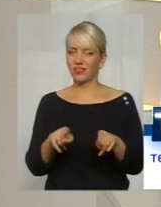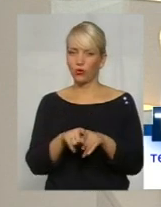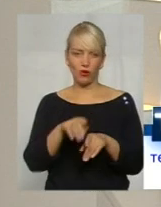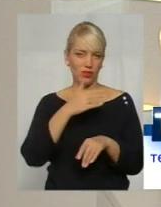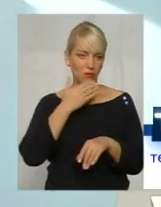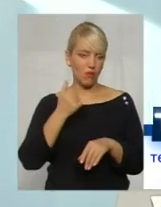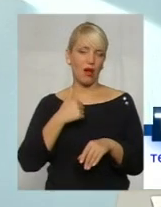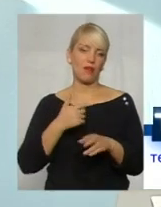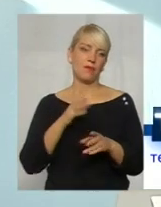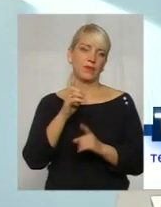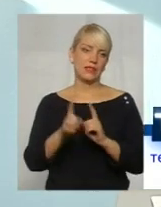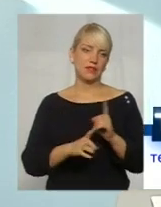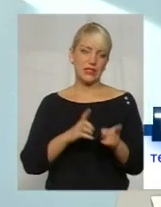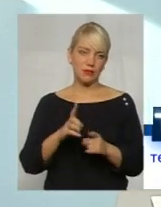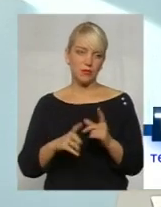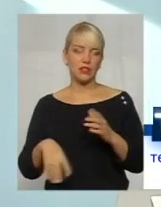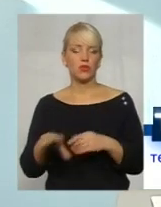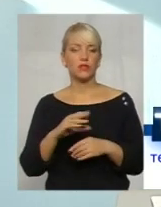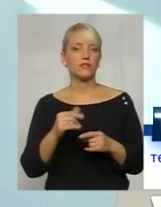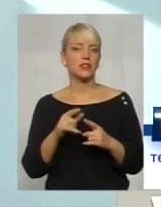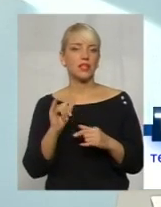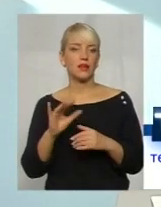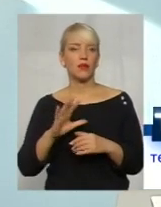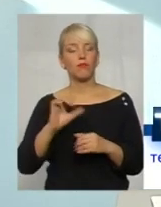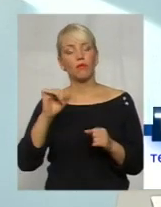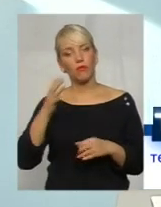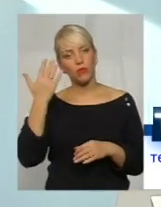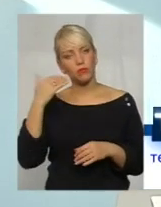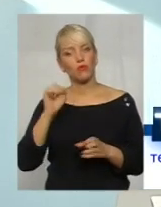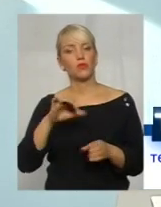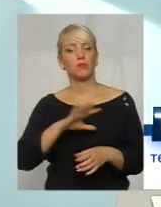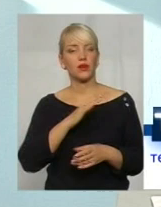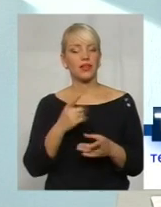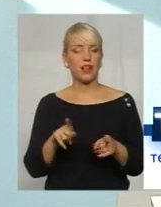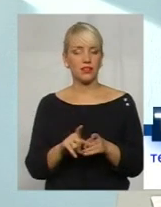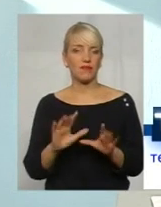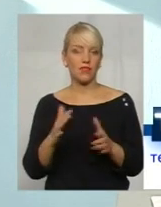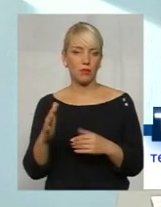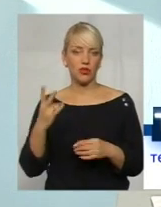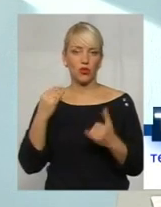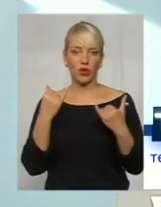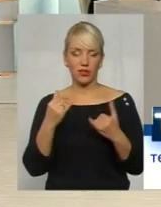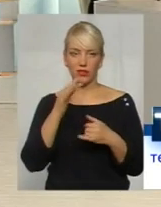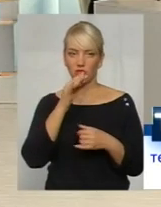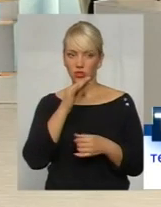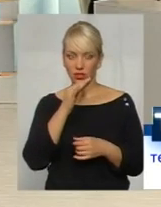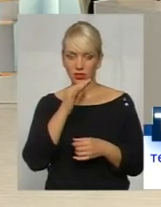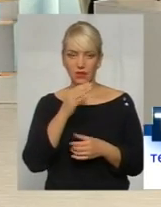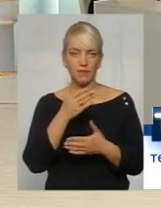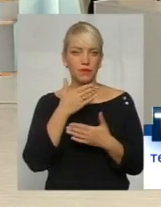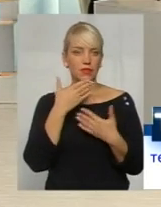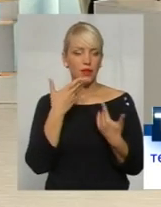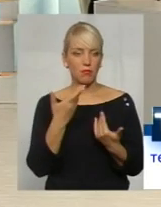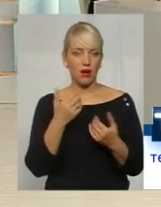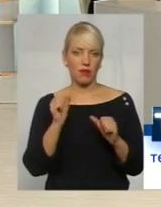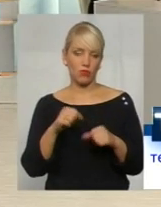вперед, змінюється. Можливо, колись були такі випадки, але на даний час, ну, немає